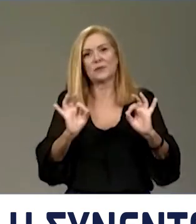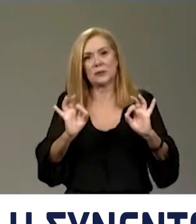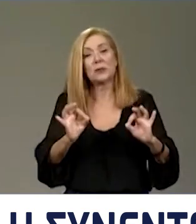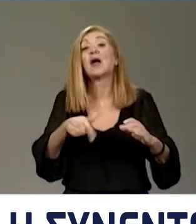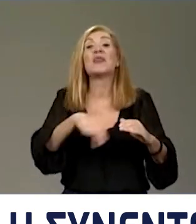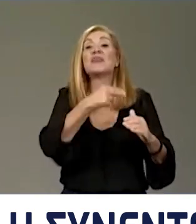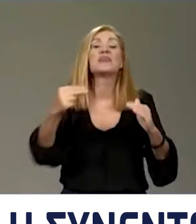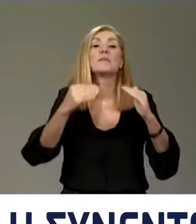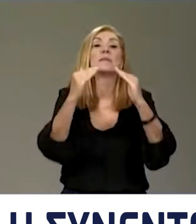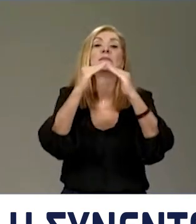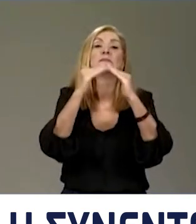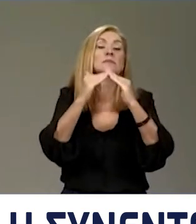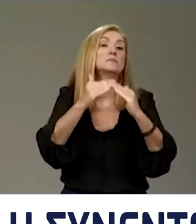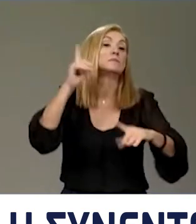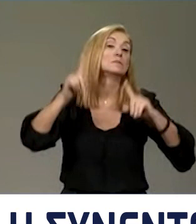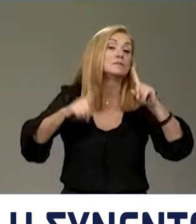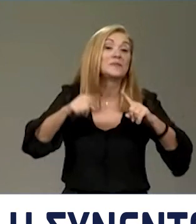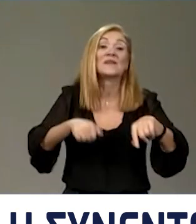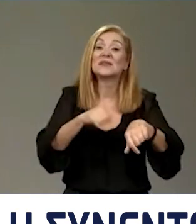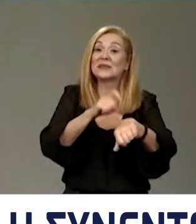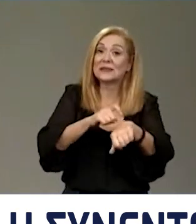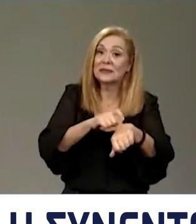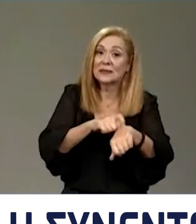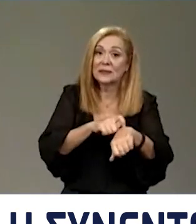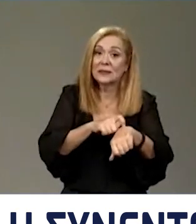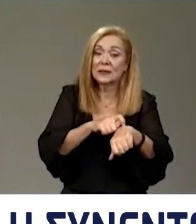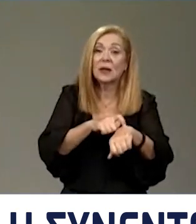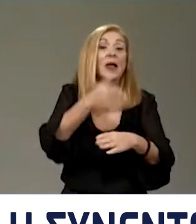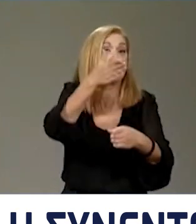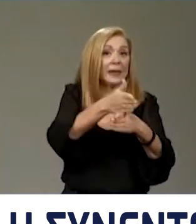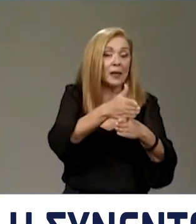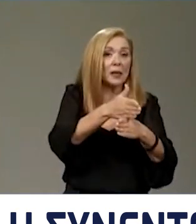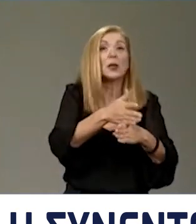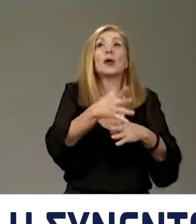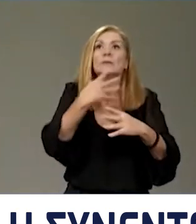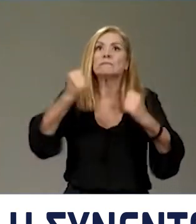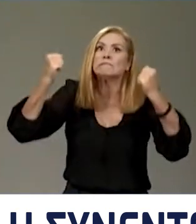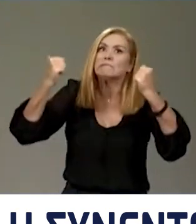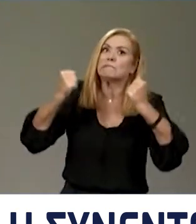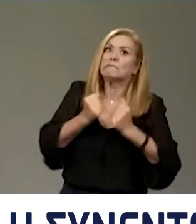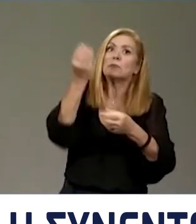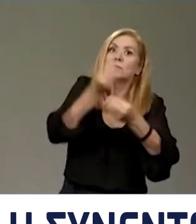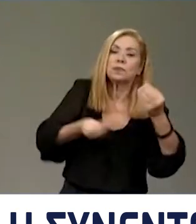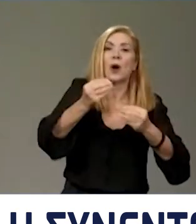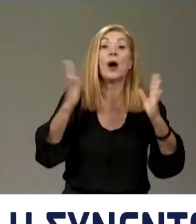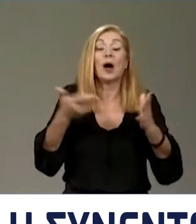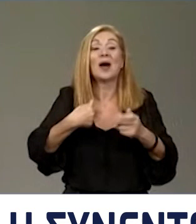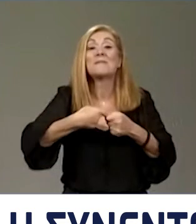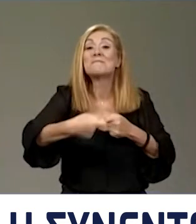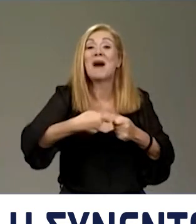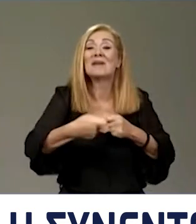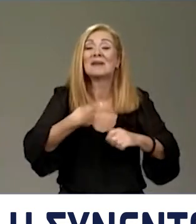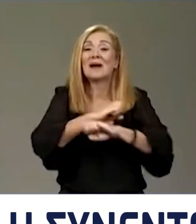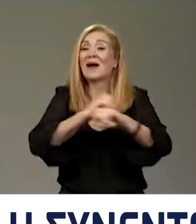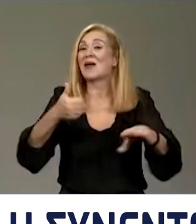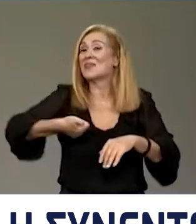της στέγης. Αυτοί οι οποίοι αυτή τη στιγμή βρίσκονται στο ενίκειο πιέζονται πολύ. Μα όλα τα μέτρα τα οποία ανακοινώσαμε